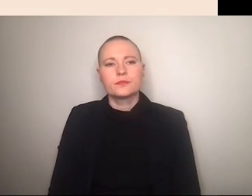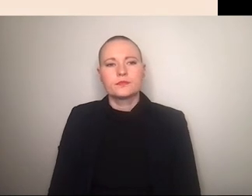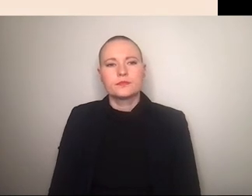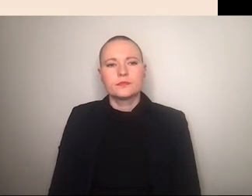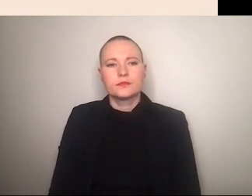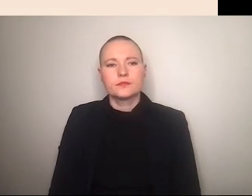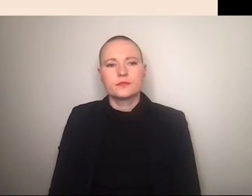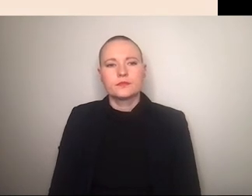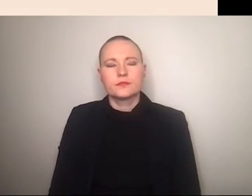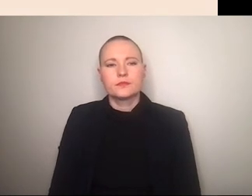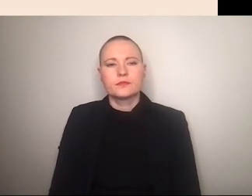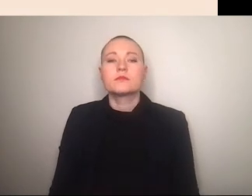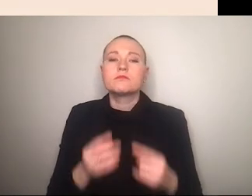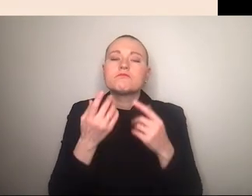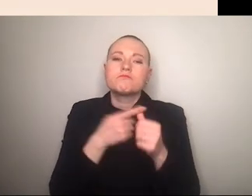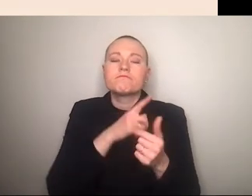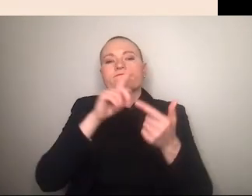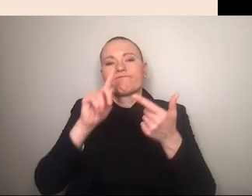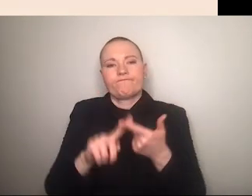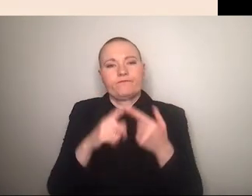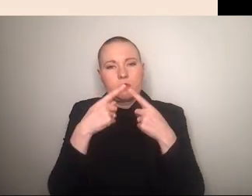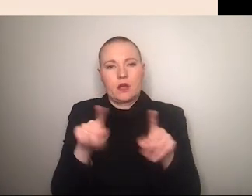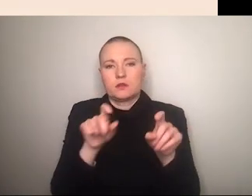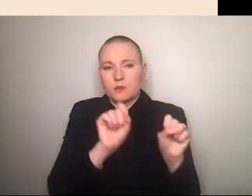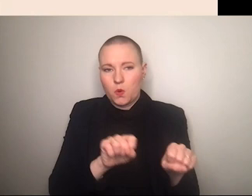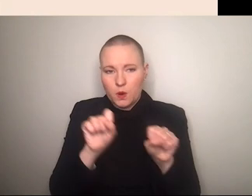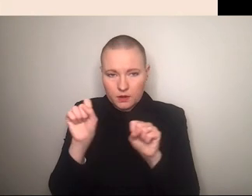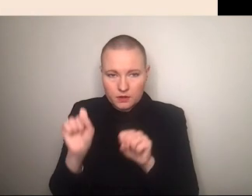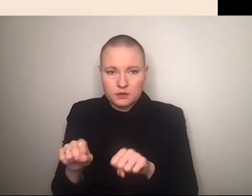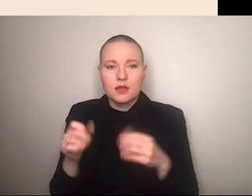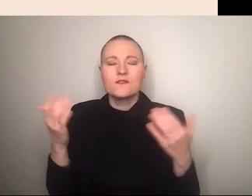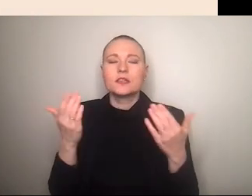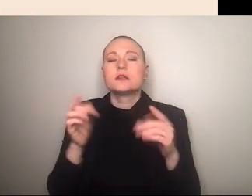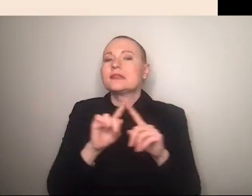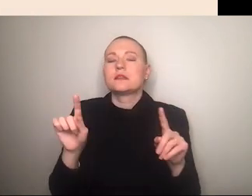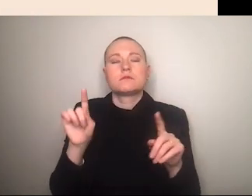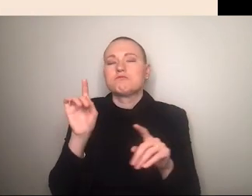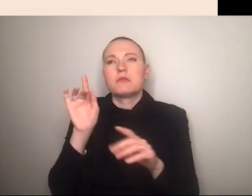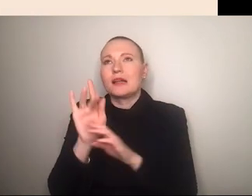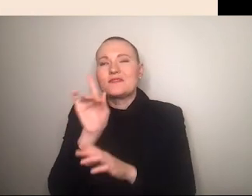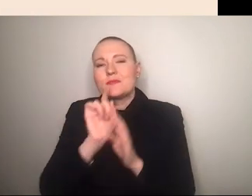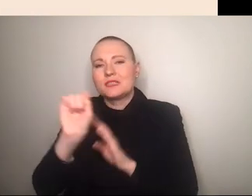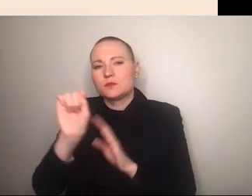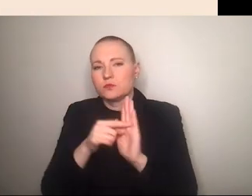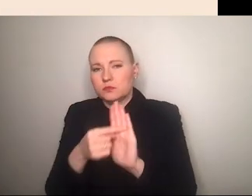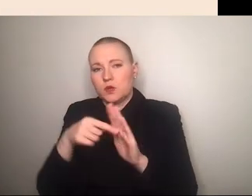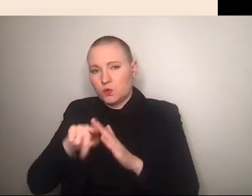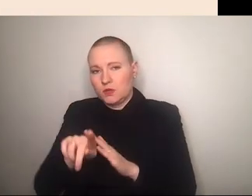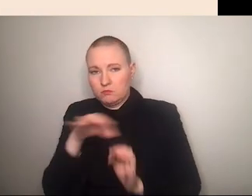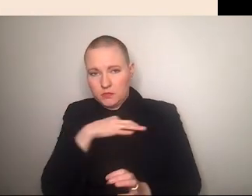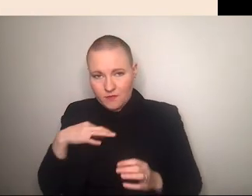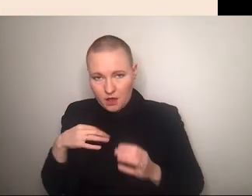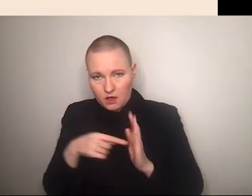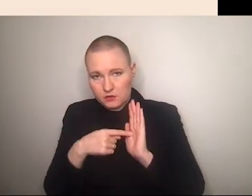eine andere part die die zu sehen ist also die nicht antifeminismus dadurch vermittelt dass eben auch ein persönlicher eigentlich